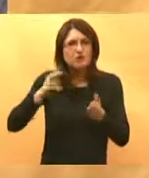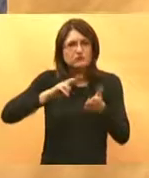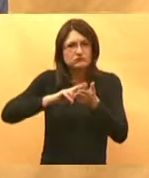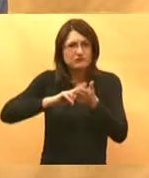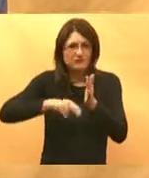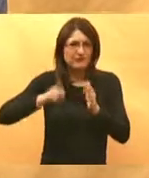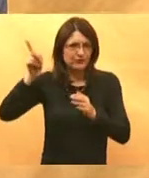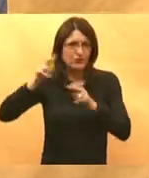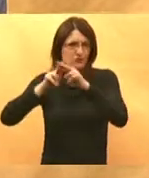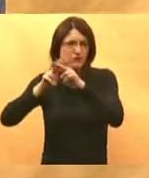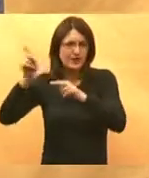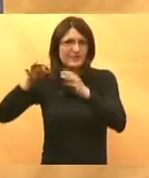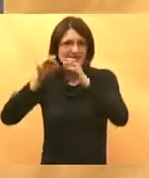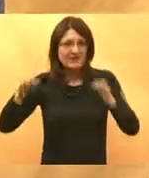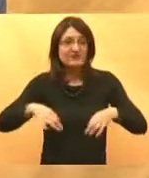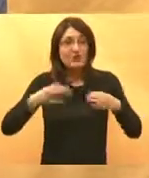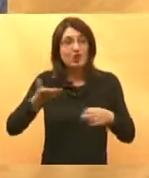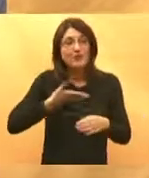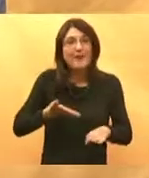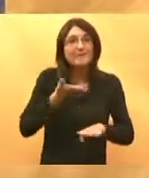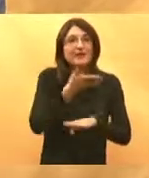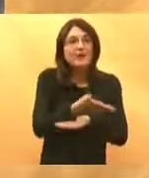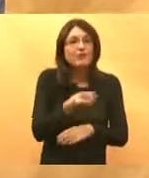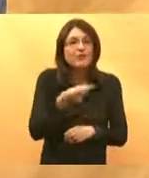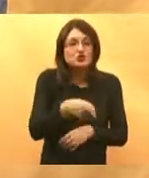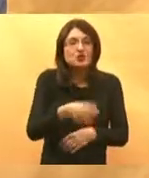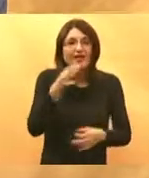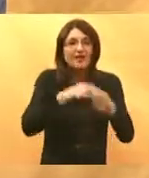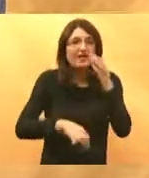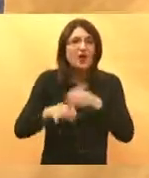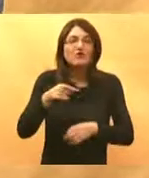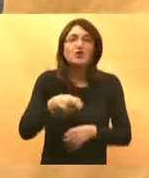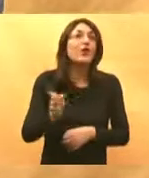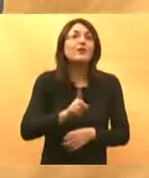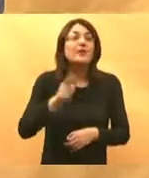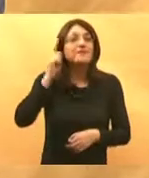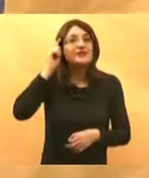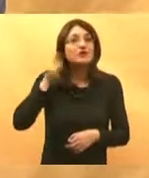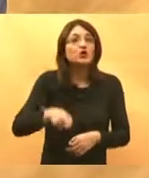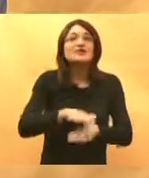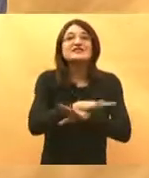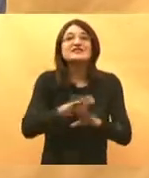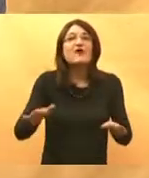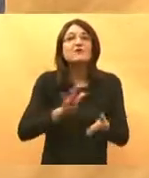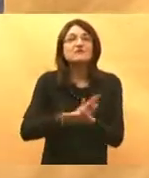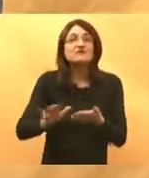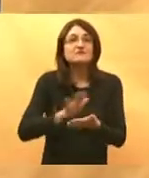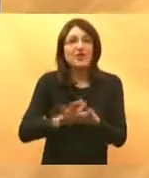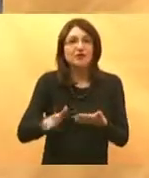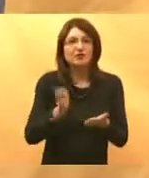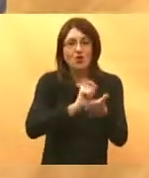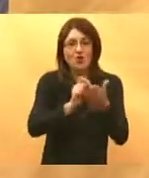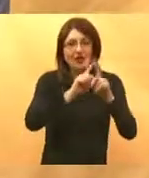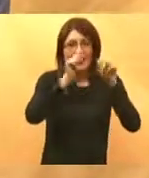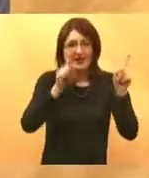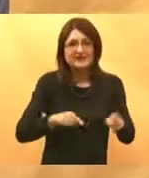bolničkim ustanovima javnog zdravstva i dobiju preporuku za neke ljekove to ne znači da su svi ti ljekovi besplatni na listi ljekova najme